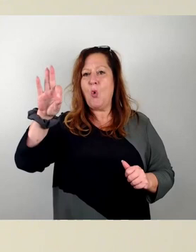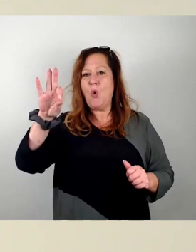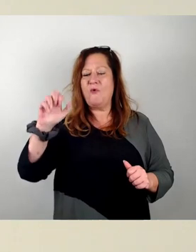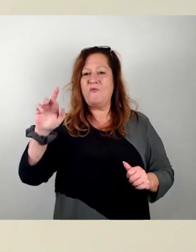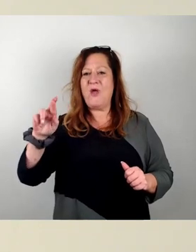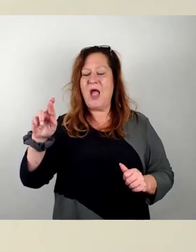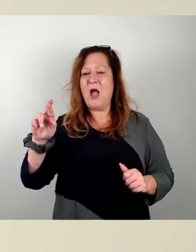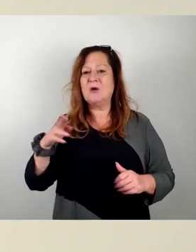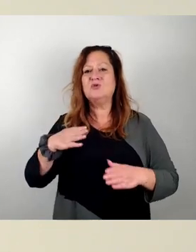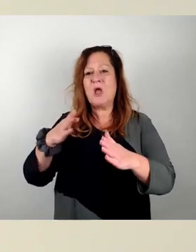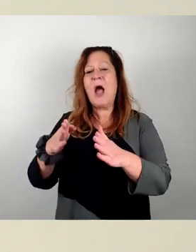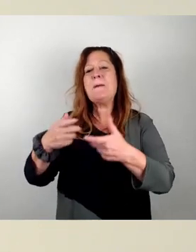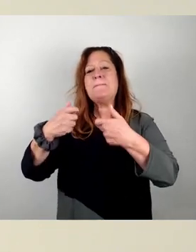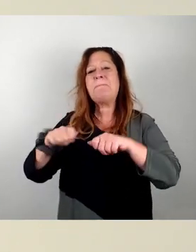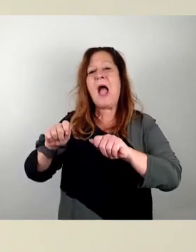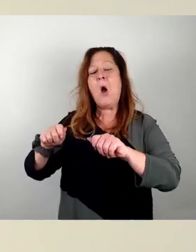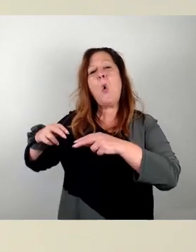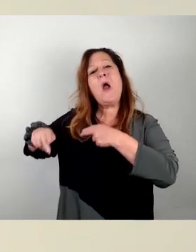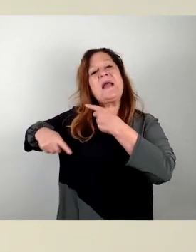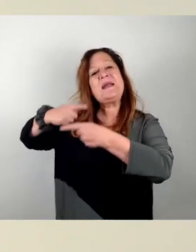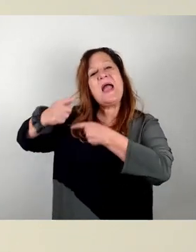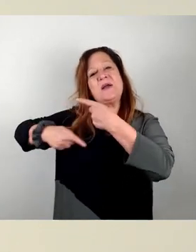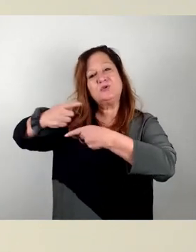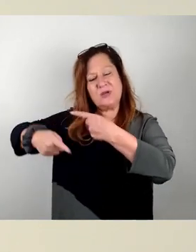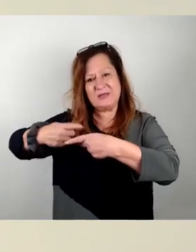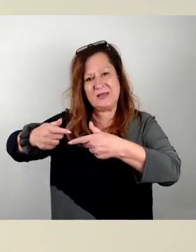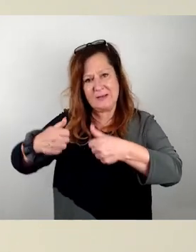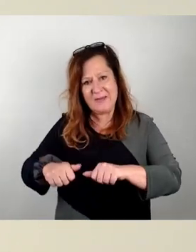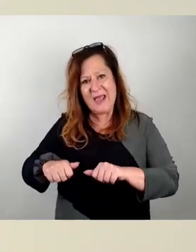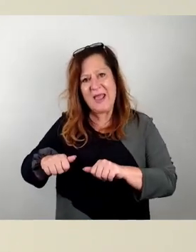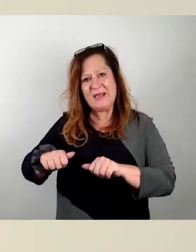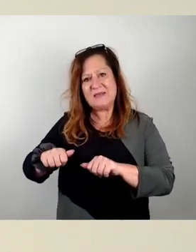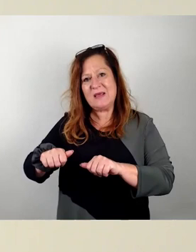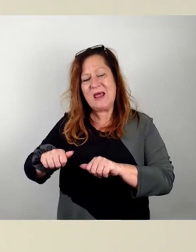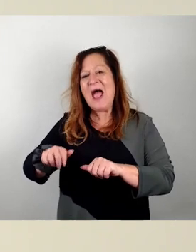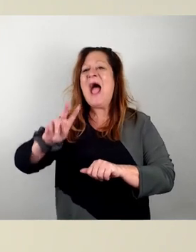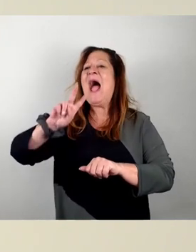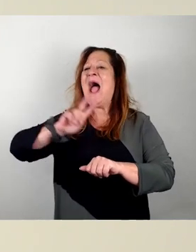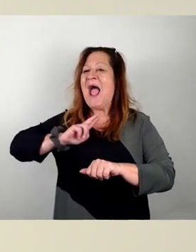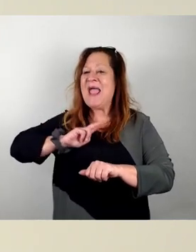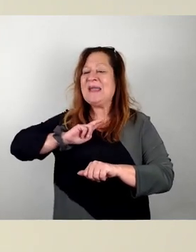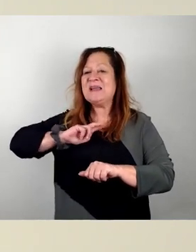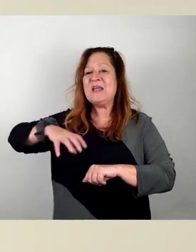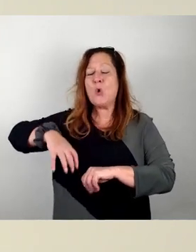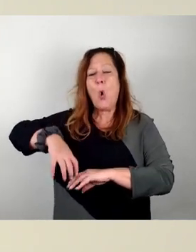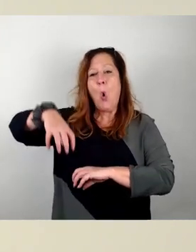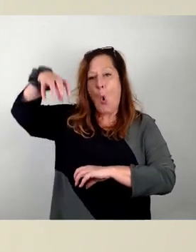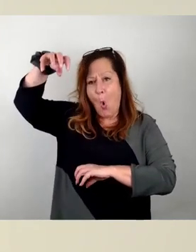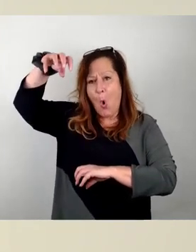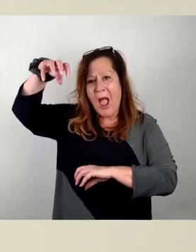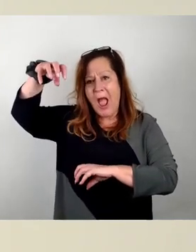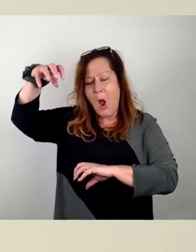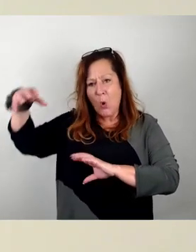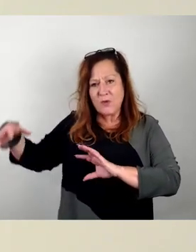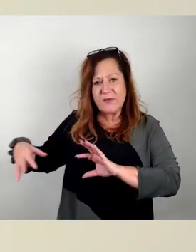Prägung gibt, die eben Hochhäuser mit eingebunden hat. Ich will an das Gebäude, was man